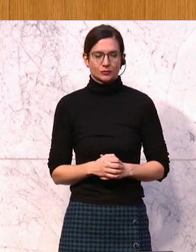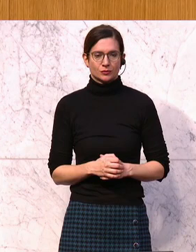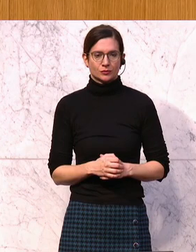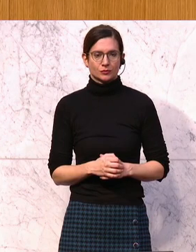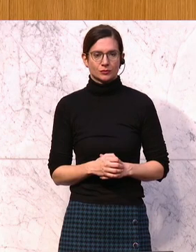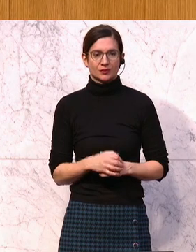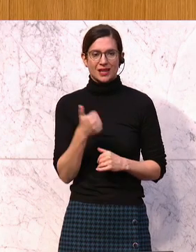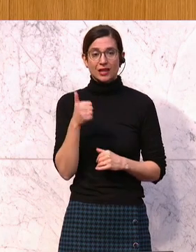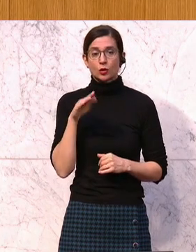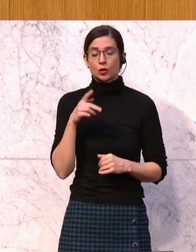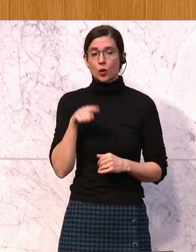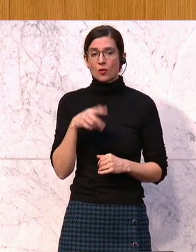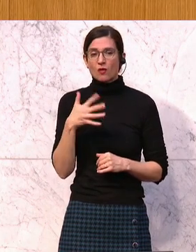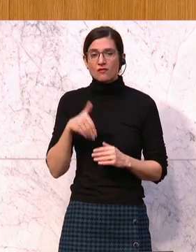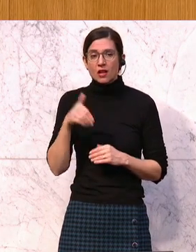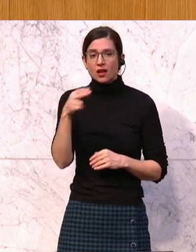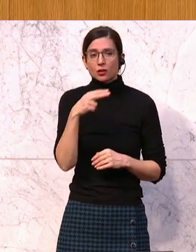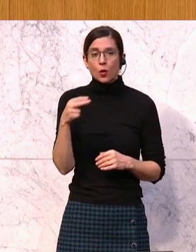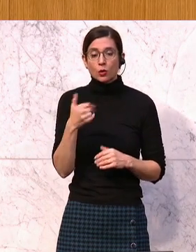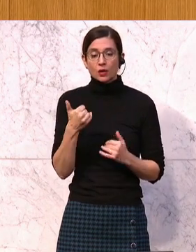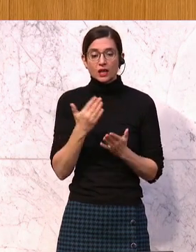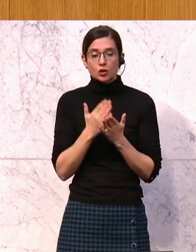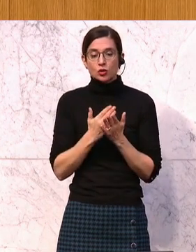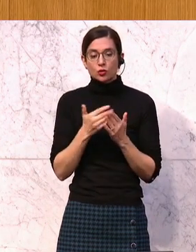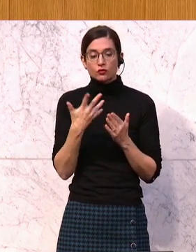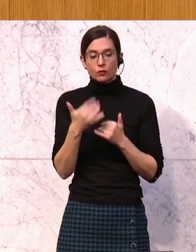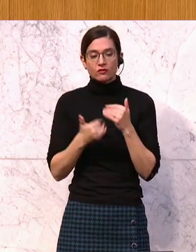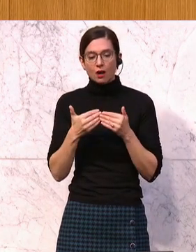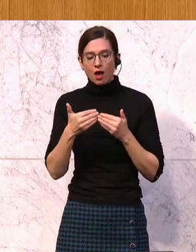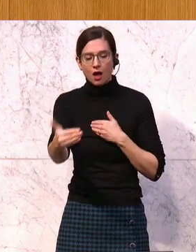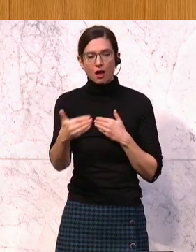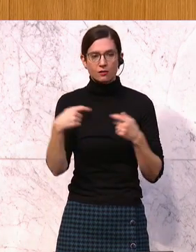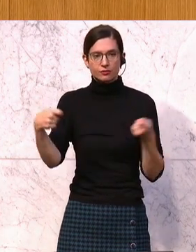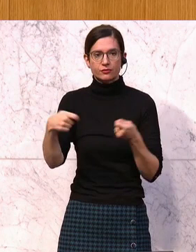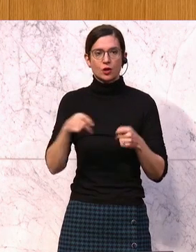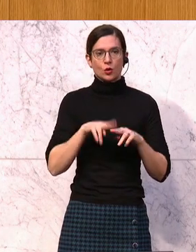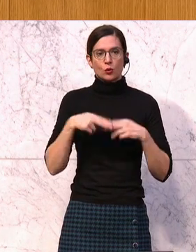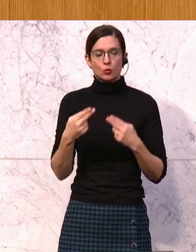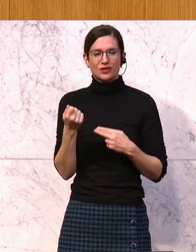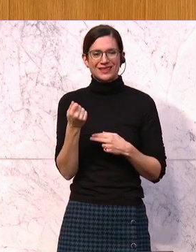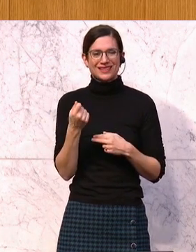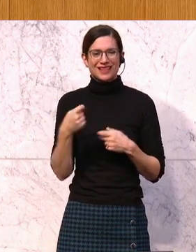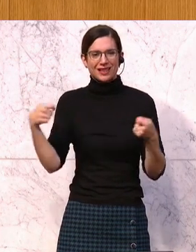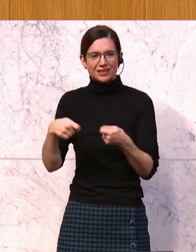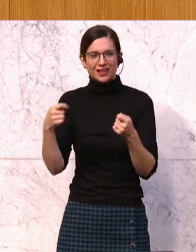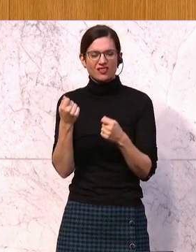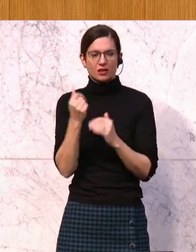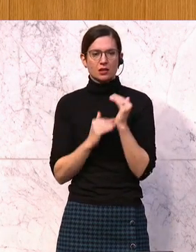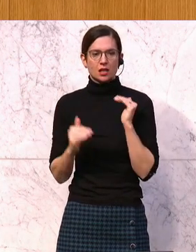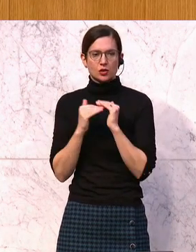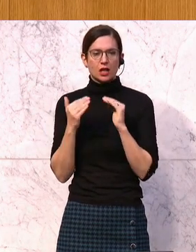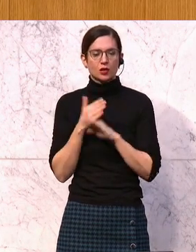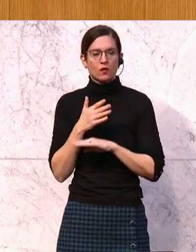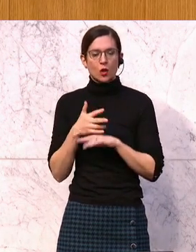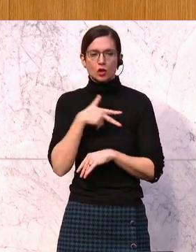1,5 Milliarden Euro die nächsten fünf Jahre. Erstmals Bundesgeld zusätzlich im Finanzausgleich in die